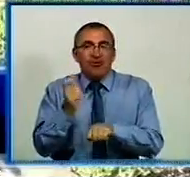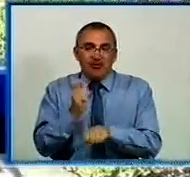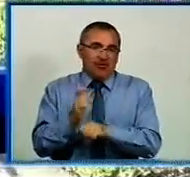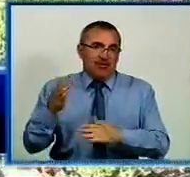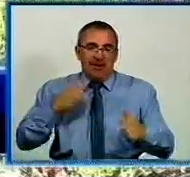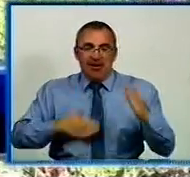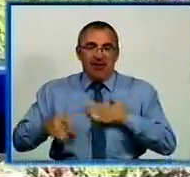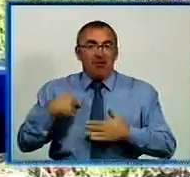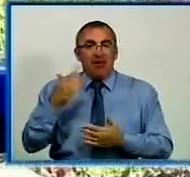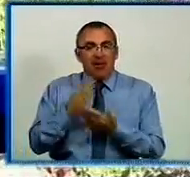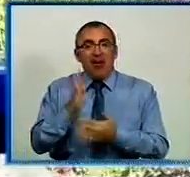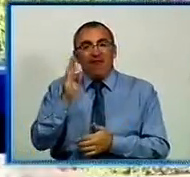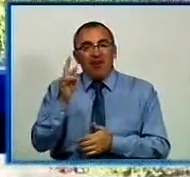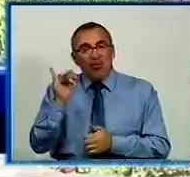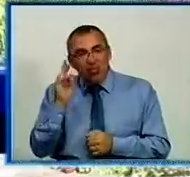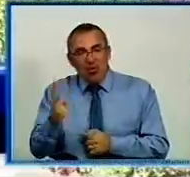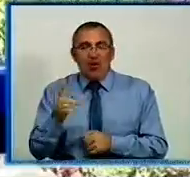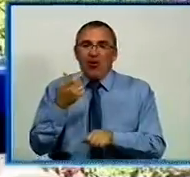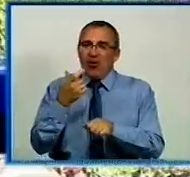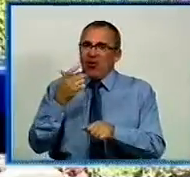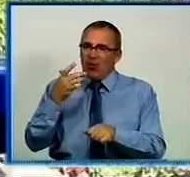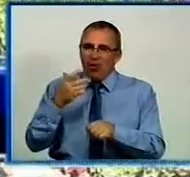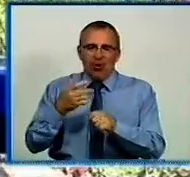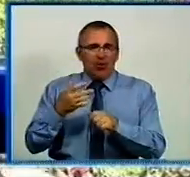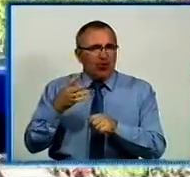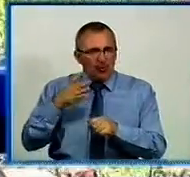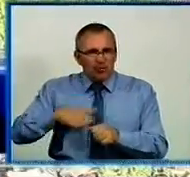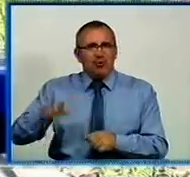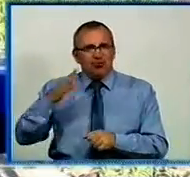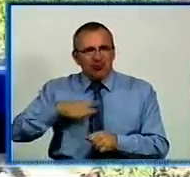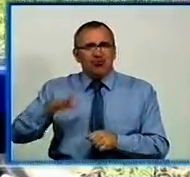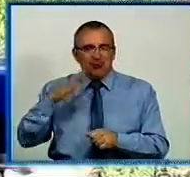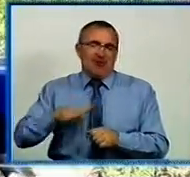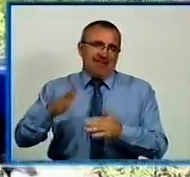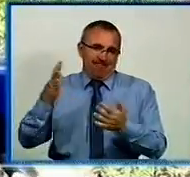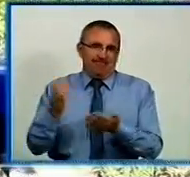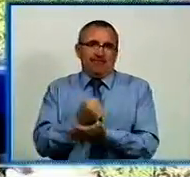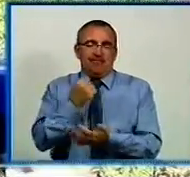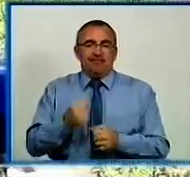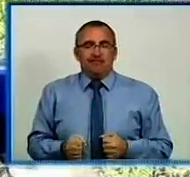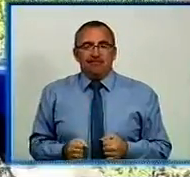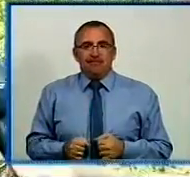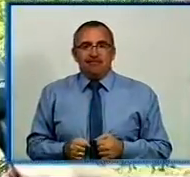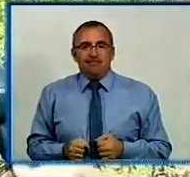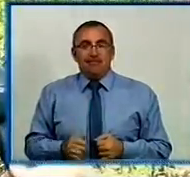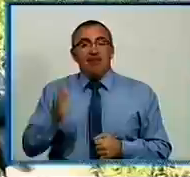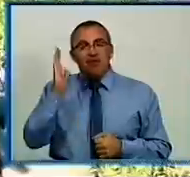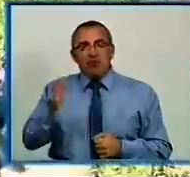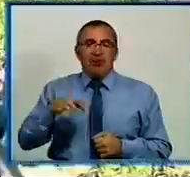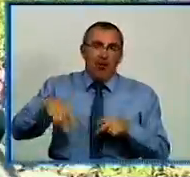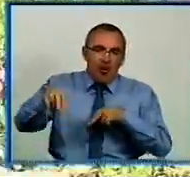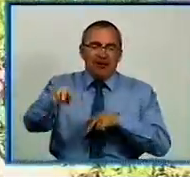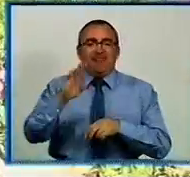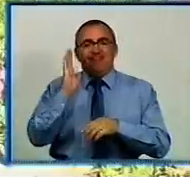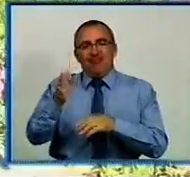рада, що в мене внук є. Довго чекала, ну дочекалася, я ж кажу дуже. Будем ходити, будемо